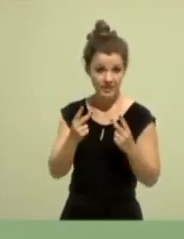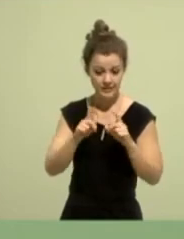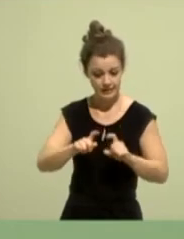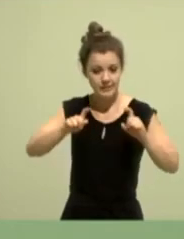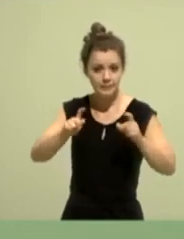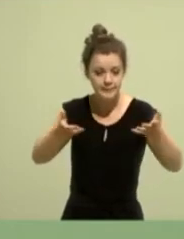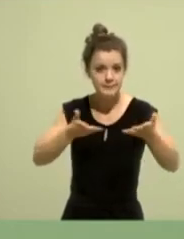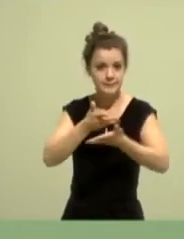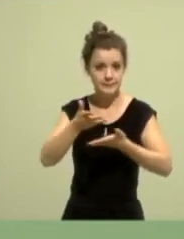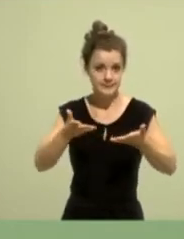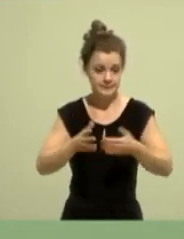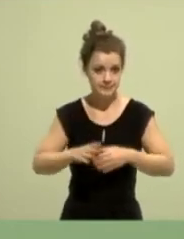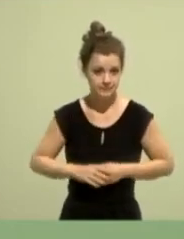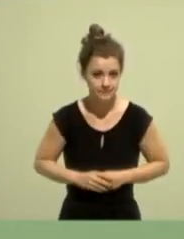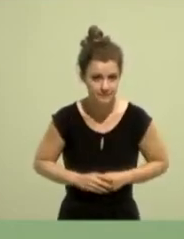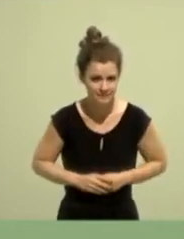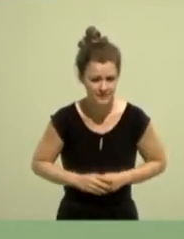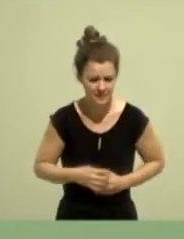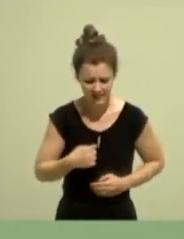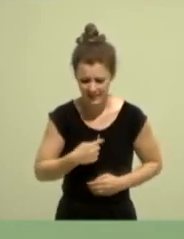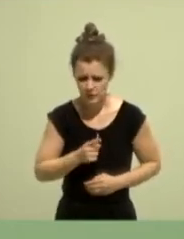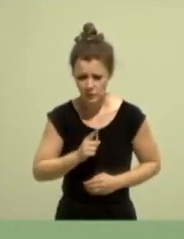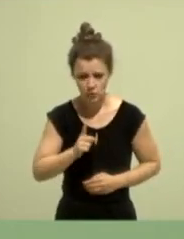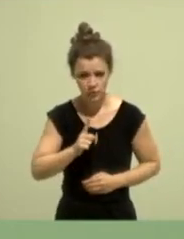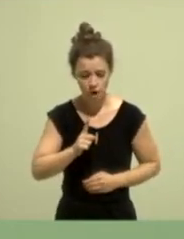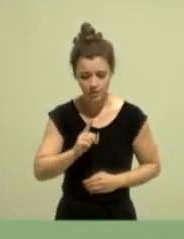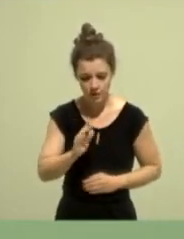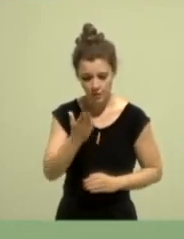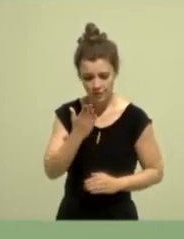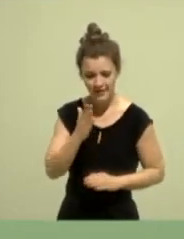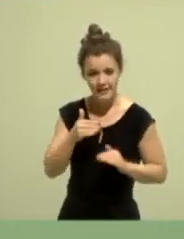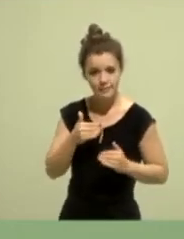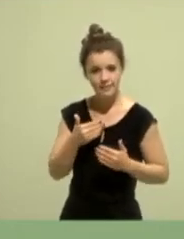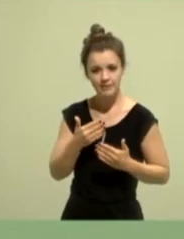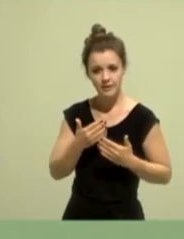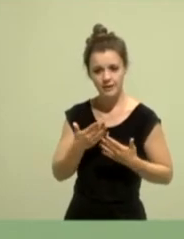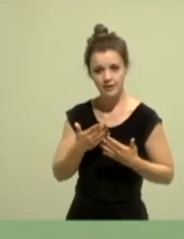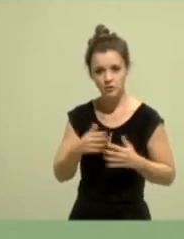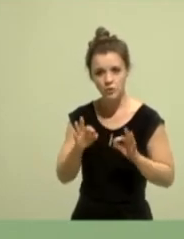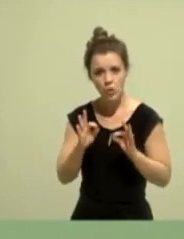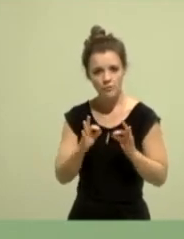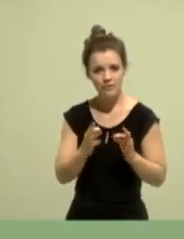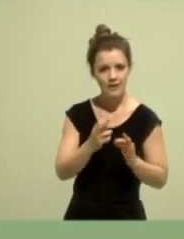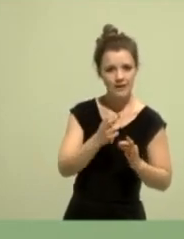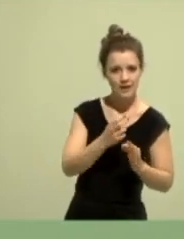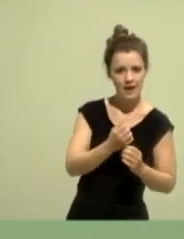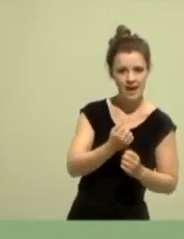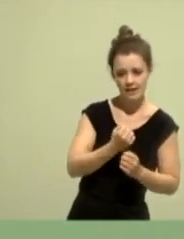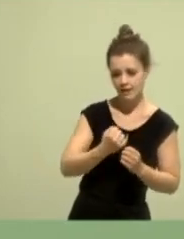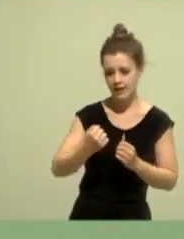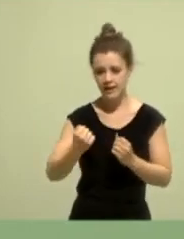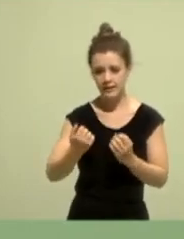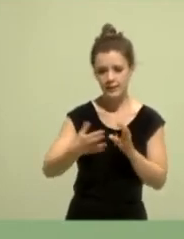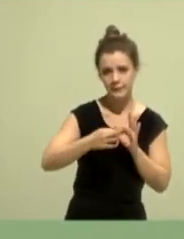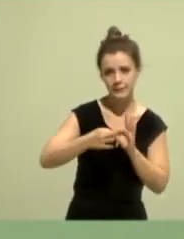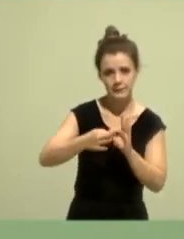dass ich sofort gemerkt habe, dass das auch wirklich Synergien hat, weil ich bin vor Ort immer ansprechbar. Es gibt dazu nämlich wirklich viele Fragen